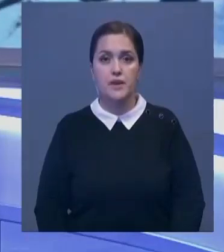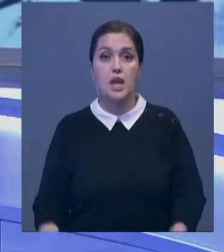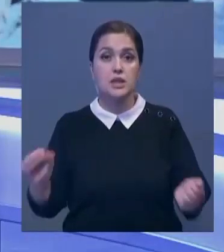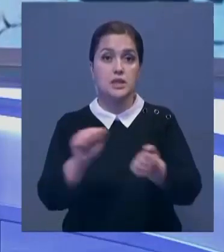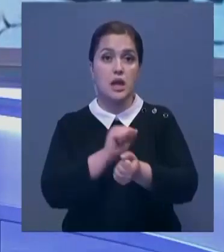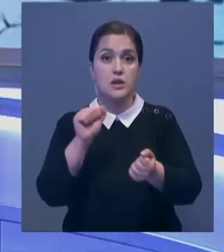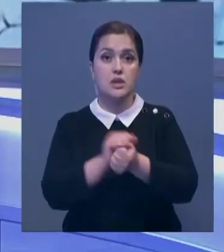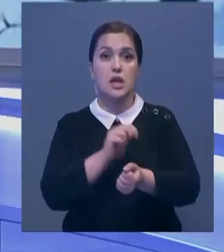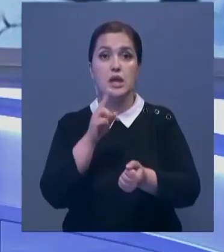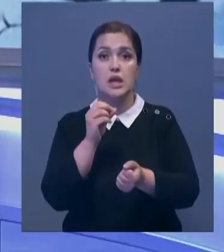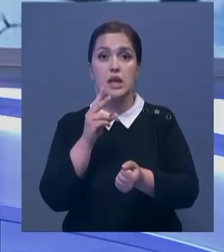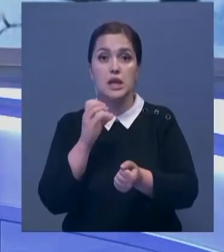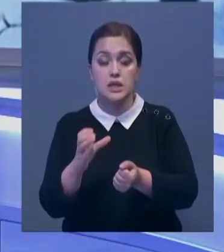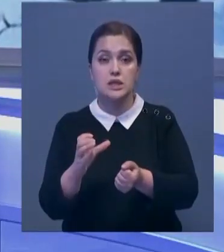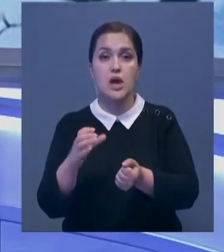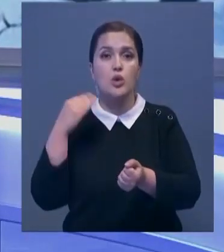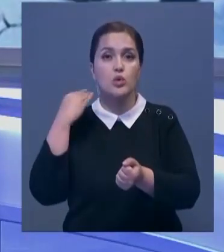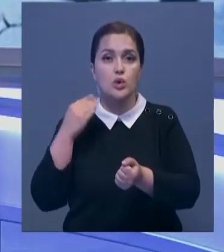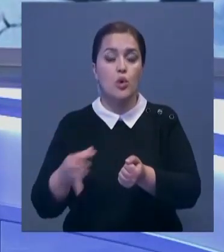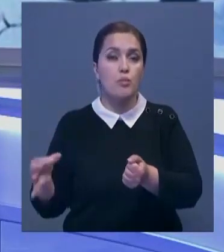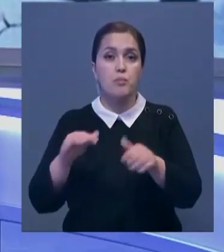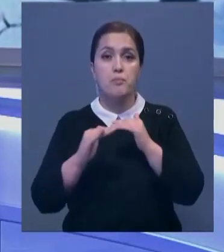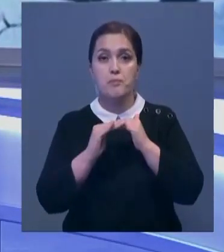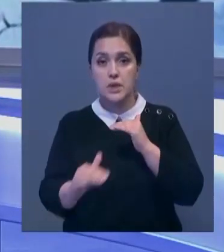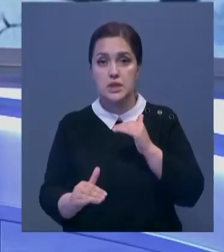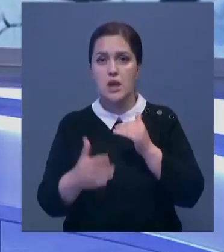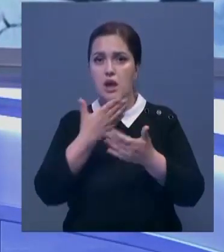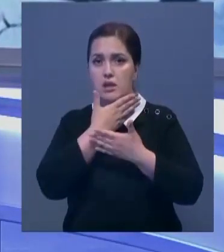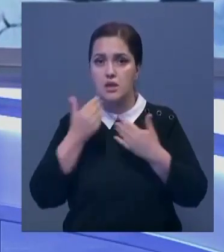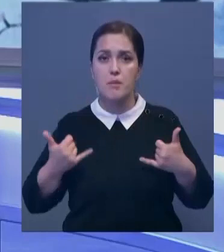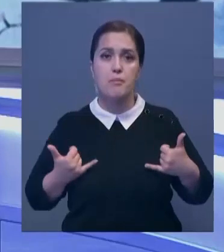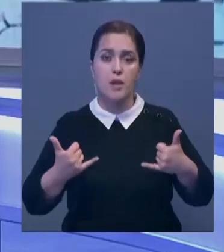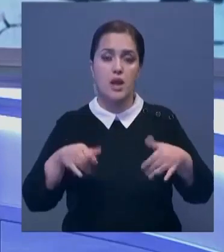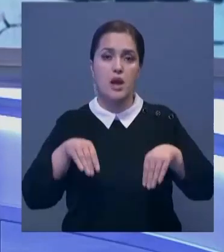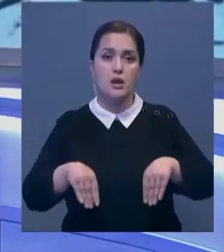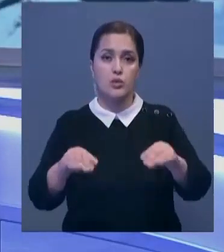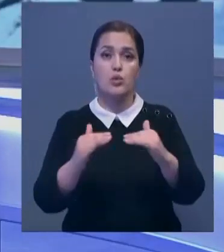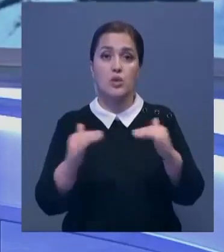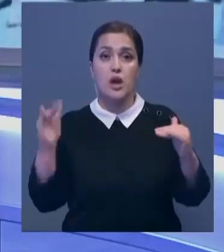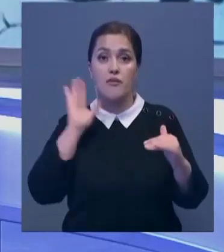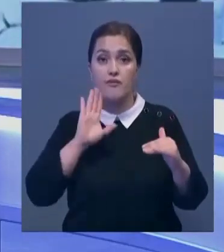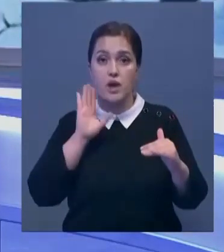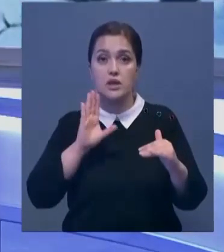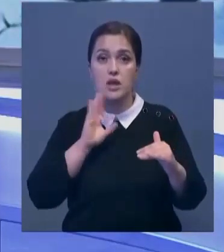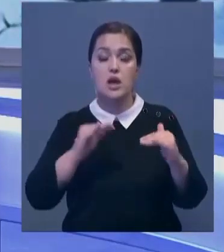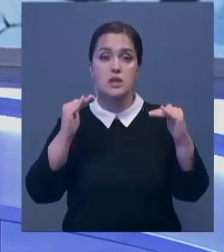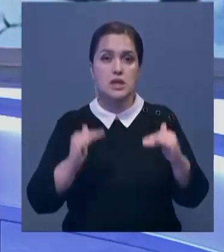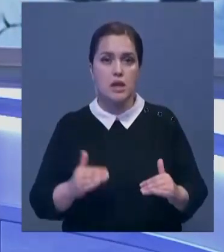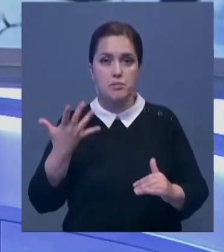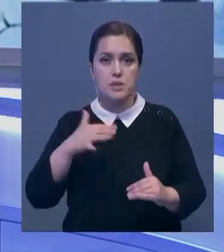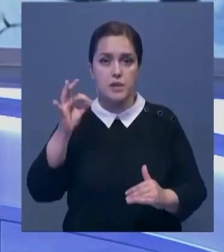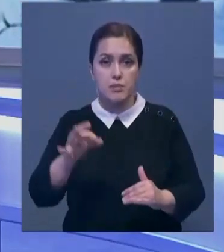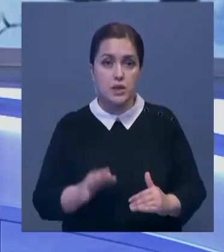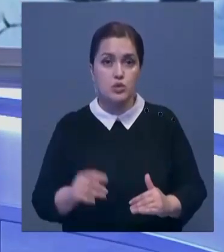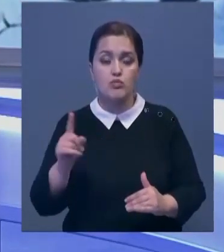Засуха в Келевском районе Туркестанской области. Местным жителям нечем поливать огороды. Уровень воды в каналах сократился почти наполовину.